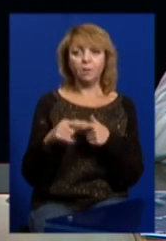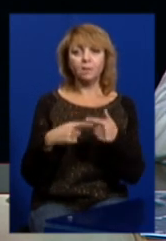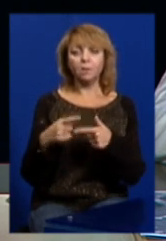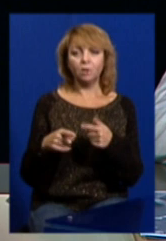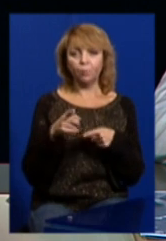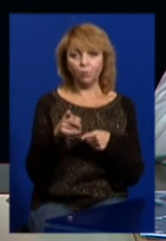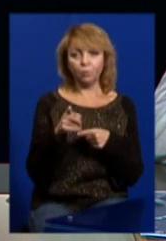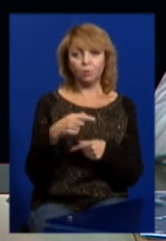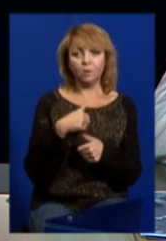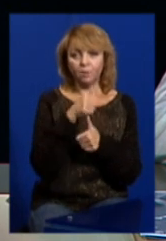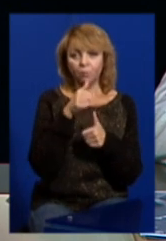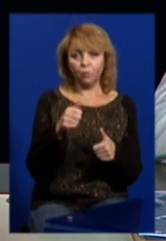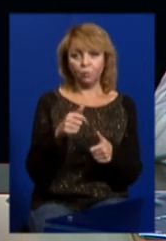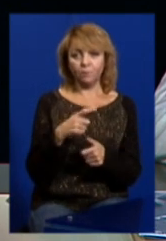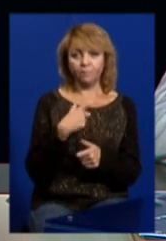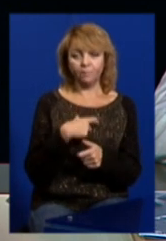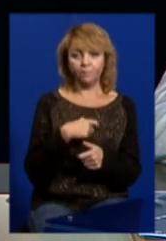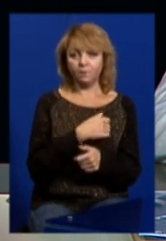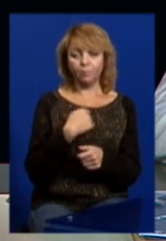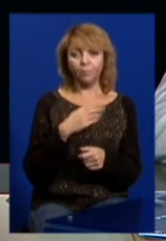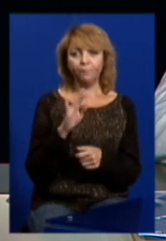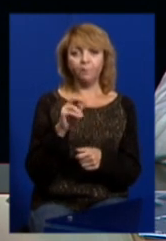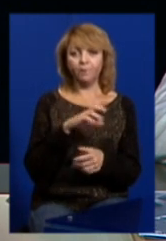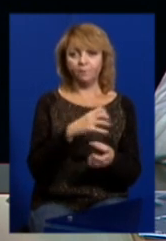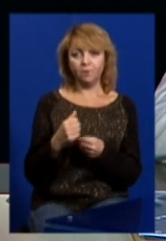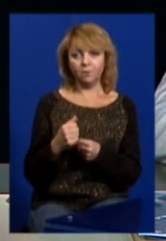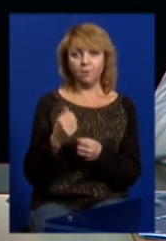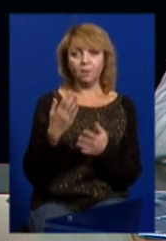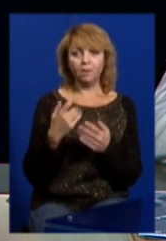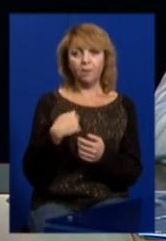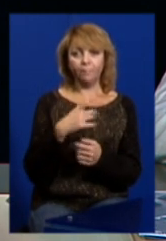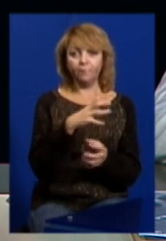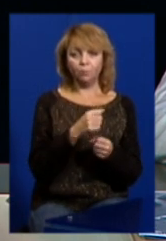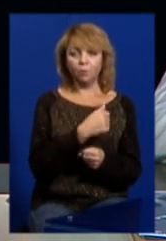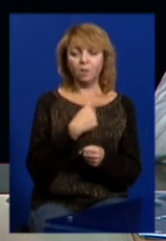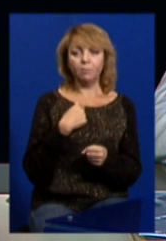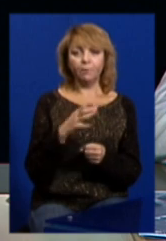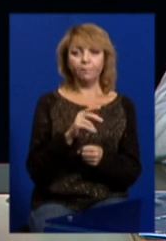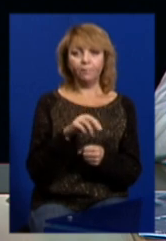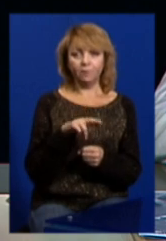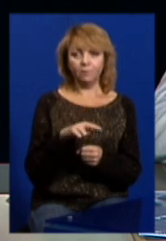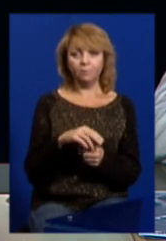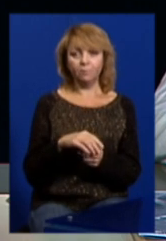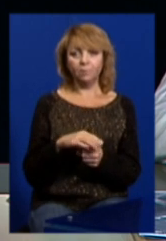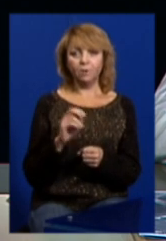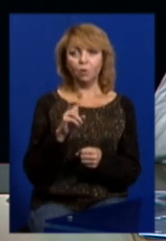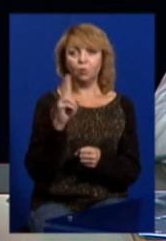погроз, я не можу самовідвід взяти. Якщо я візьму самовідвід і хтось